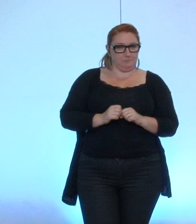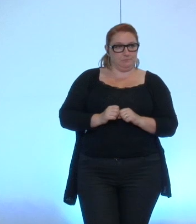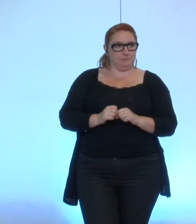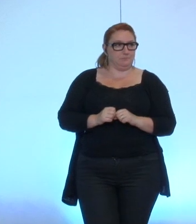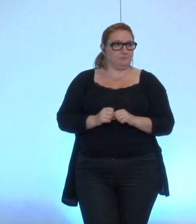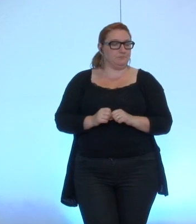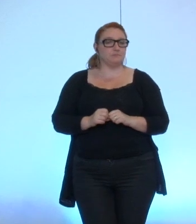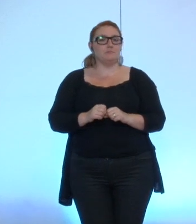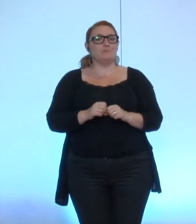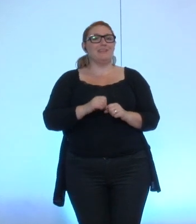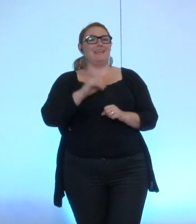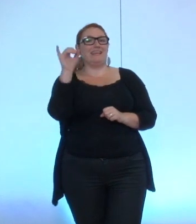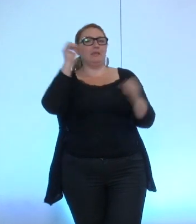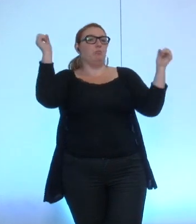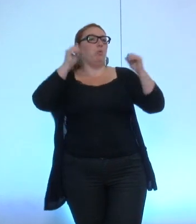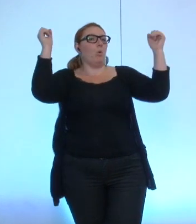qui est pour